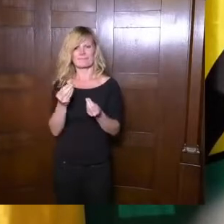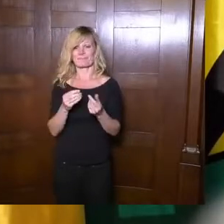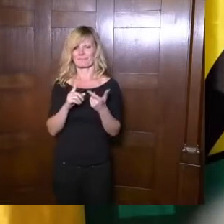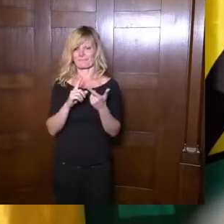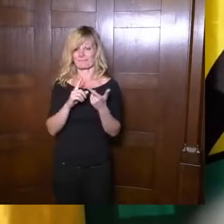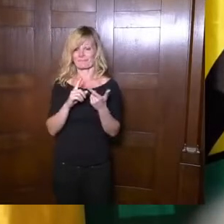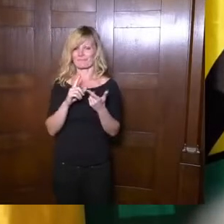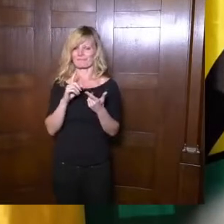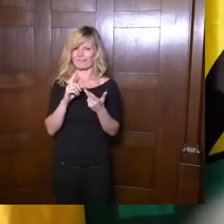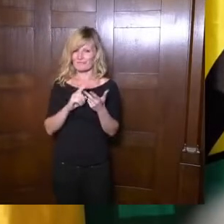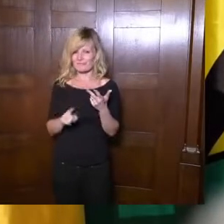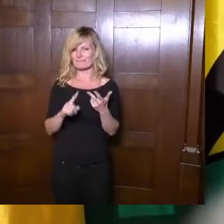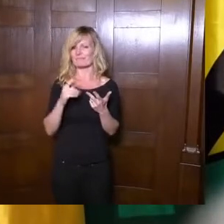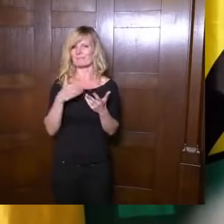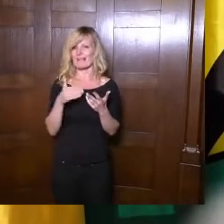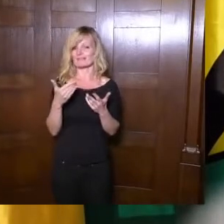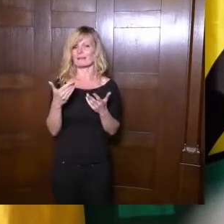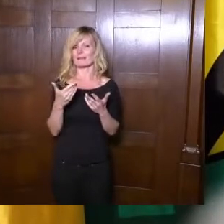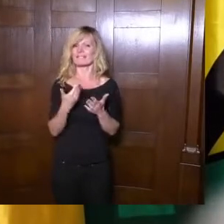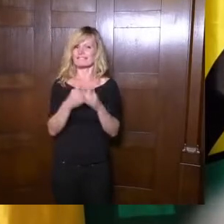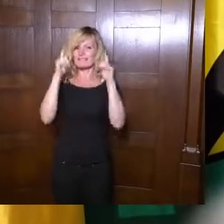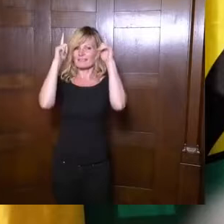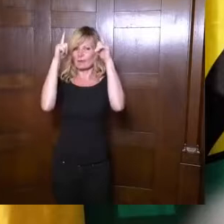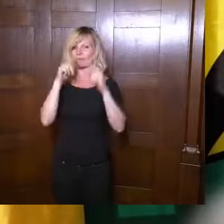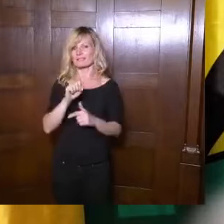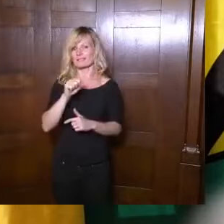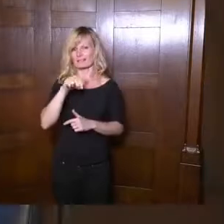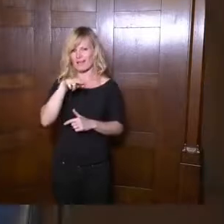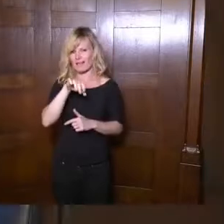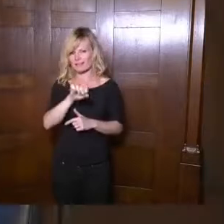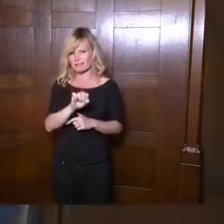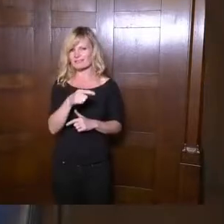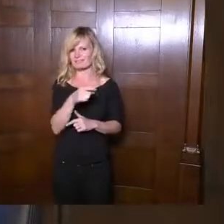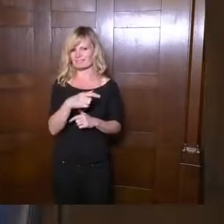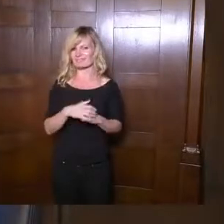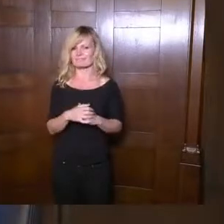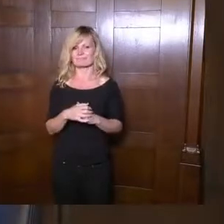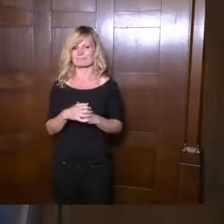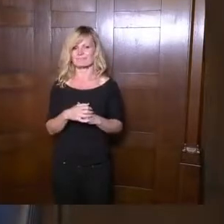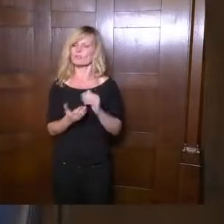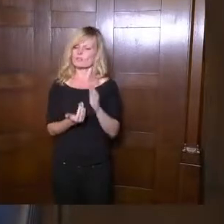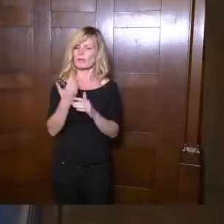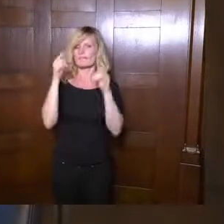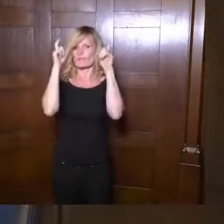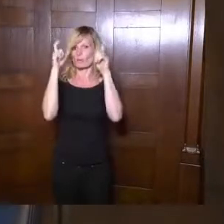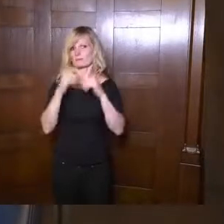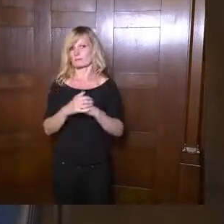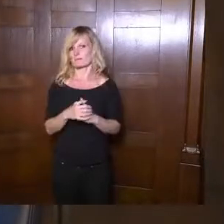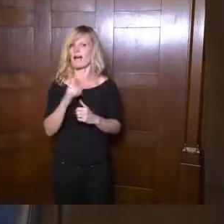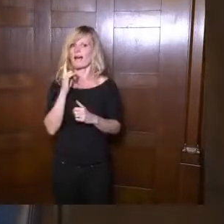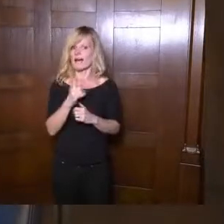das Virus SARS-CoV-2 ist zwar ein neuartiger Virus, aber ich denke, dessen Gefährlichkeit von der Politik